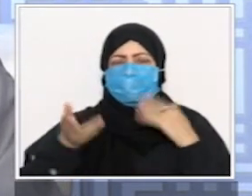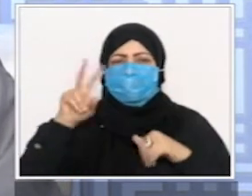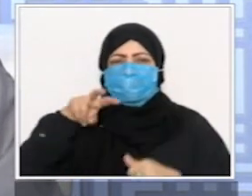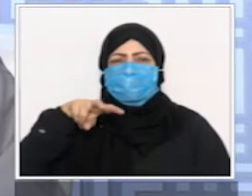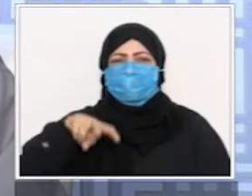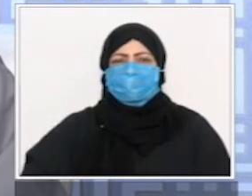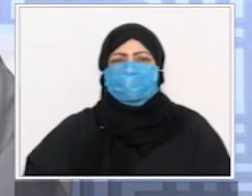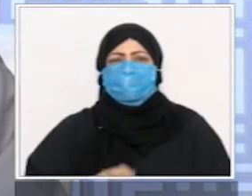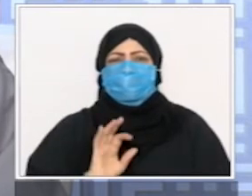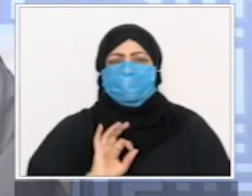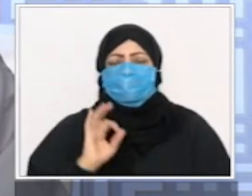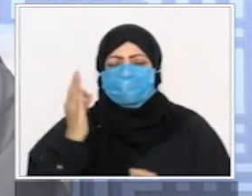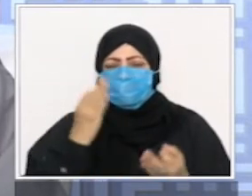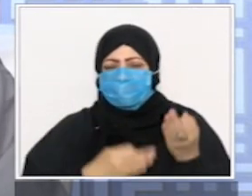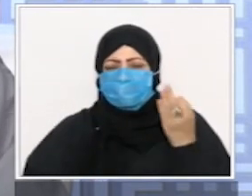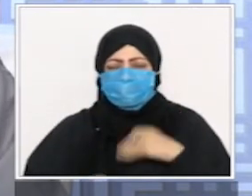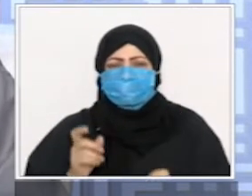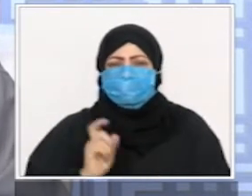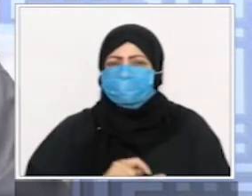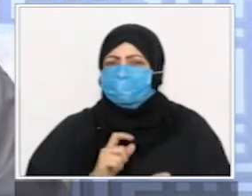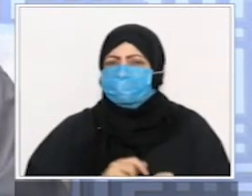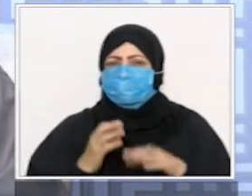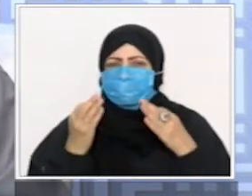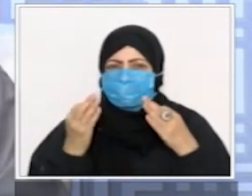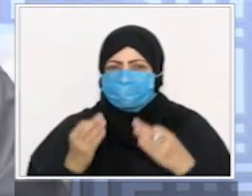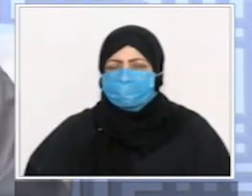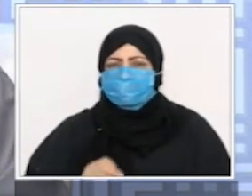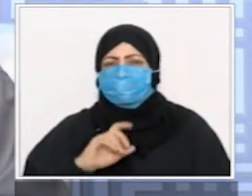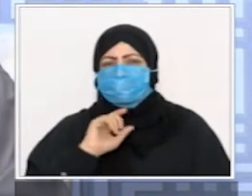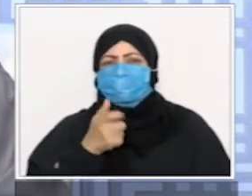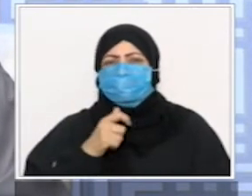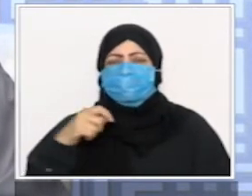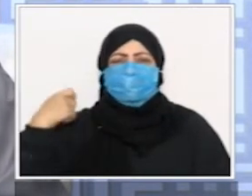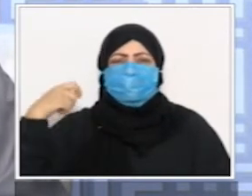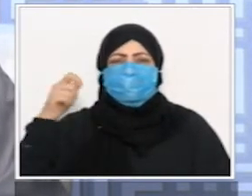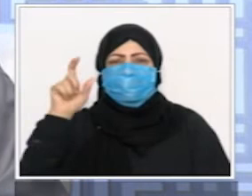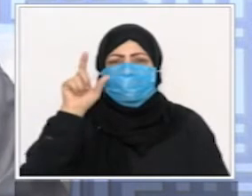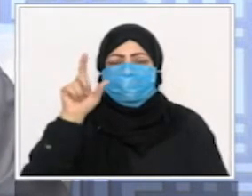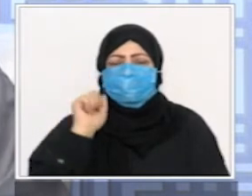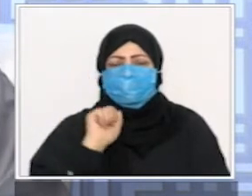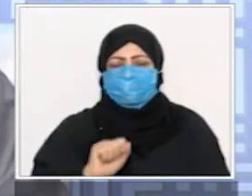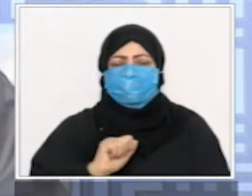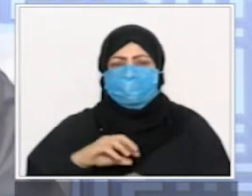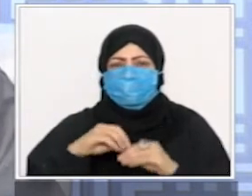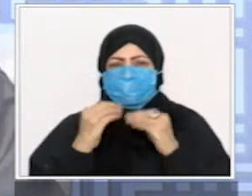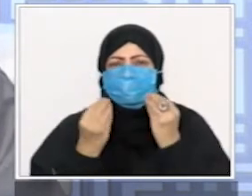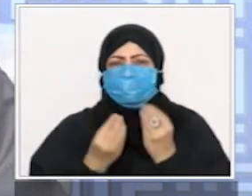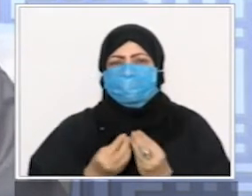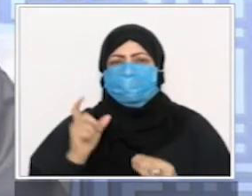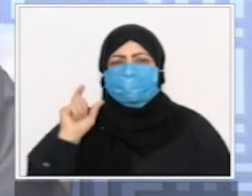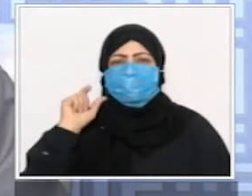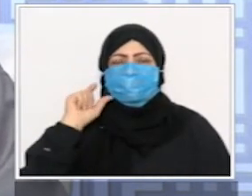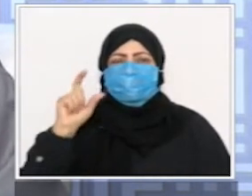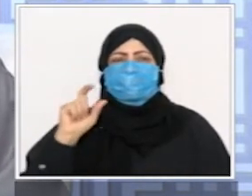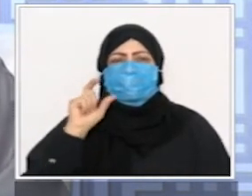هيئة الأوقاف في ذلك الوقت اختارت علماء في الفلك وكان بالتعاون معهم وكان معهم